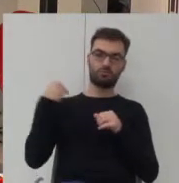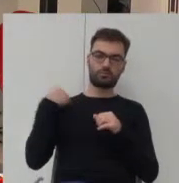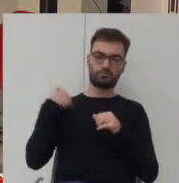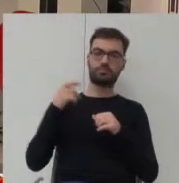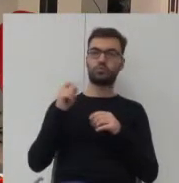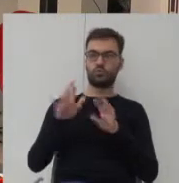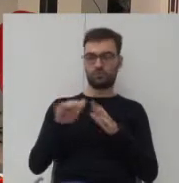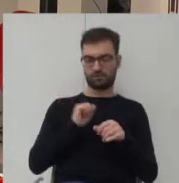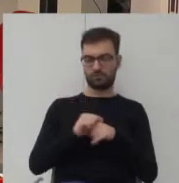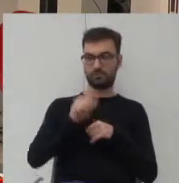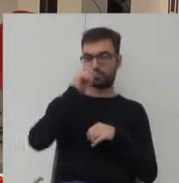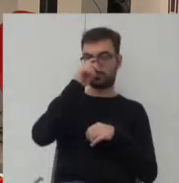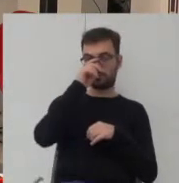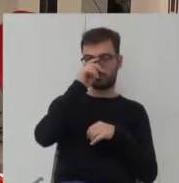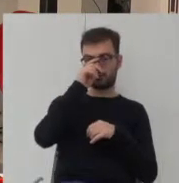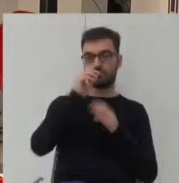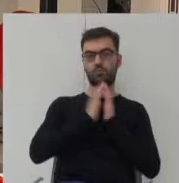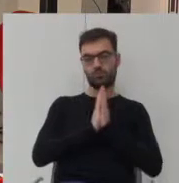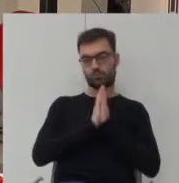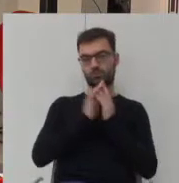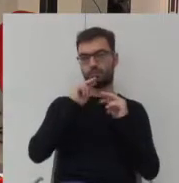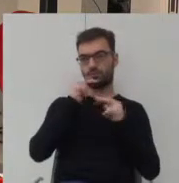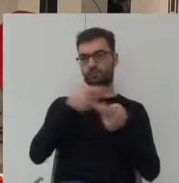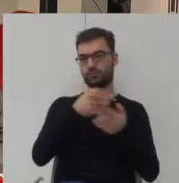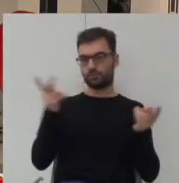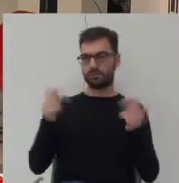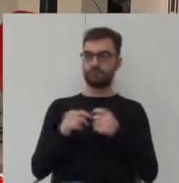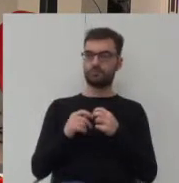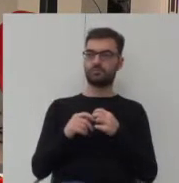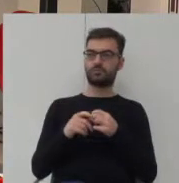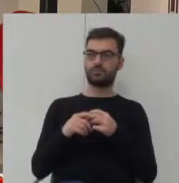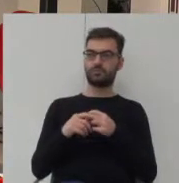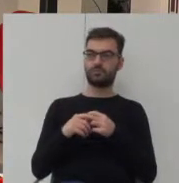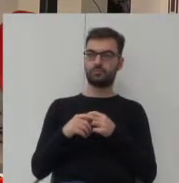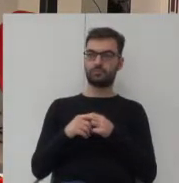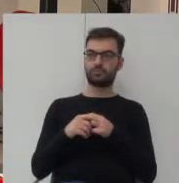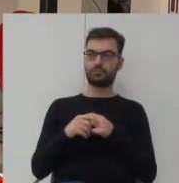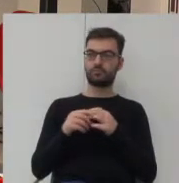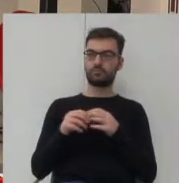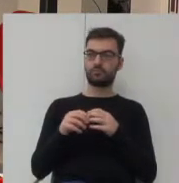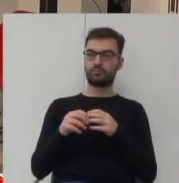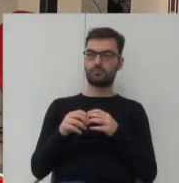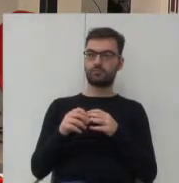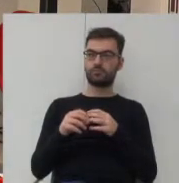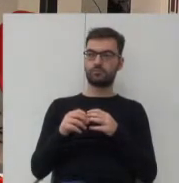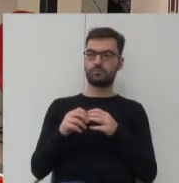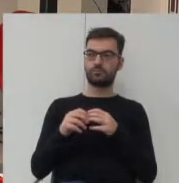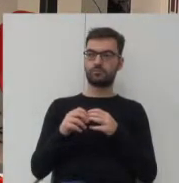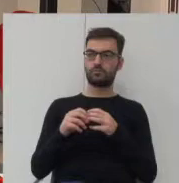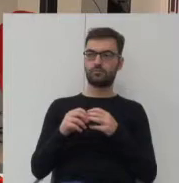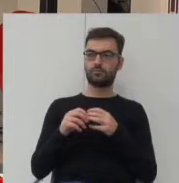są miejsca i prośba o przekazanie tego wyszła po wysłuchaniu pierwszego bloku państwa prezentacji